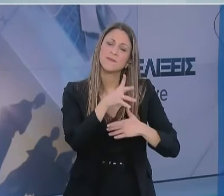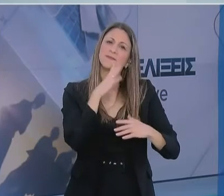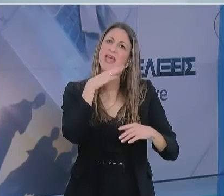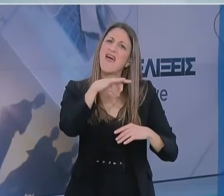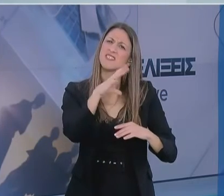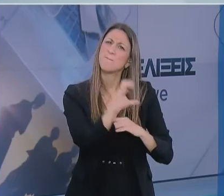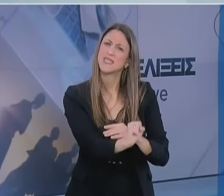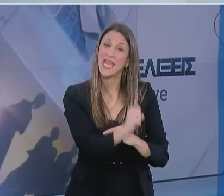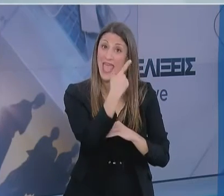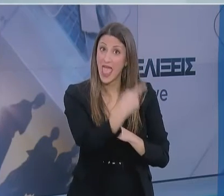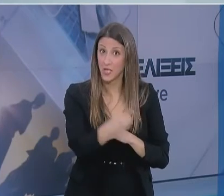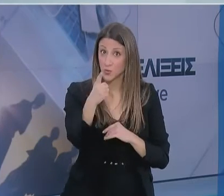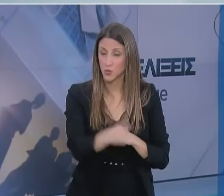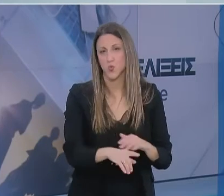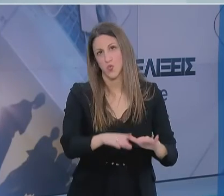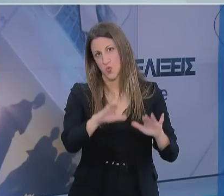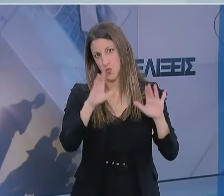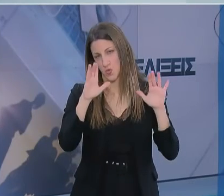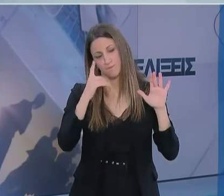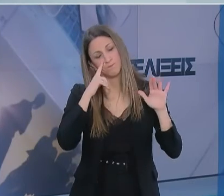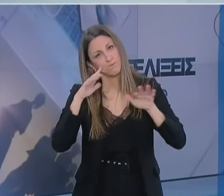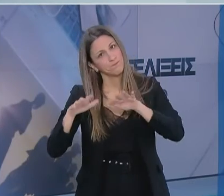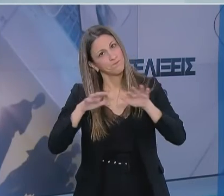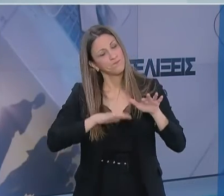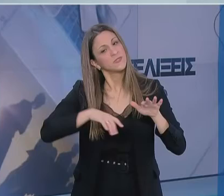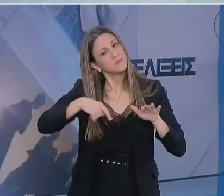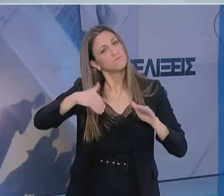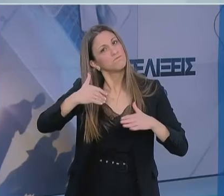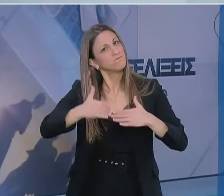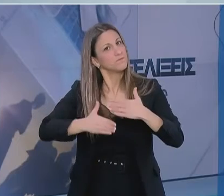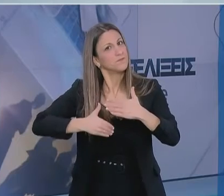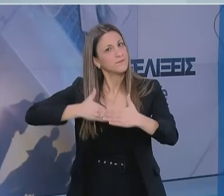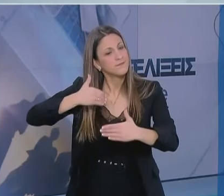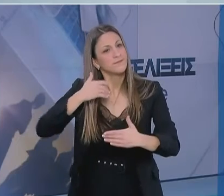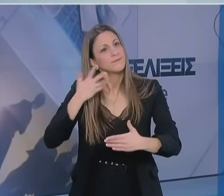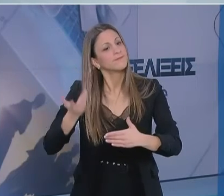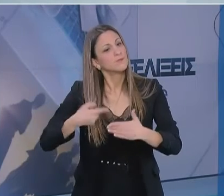τους η οποία δεν είναι το 100% και όσο περνάει ο καιρός θα ξέρουμε περισσότερα